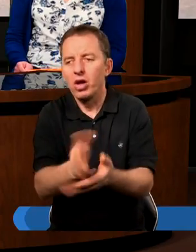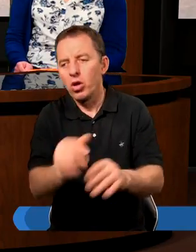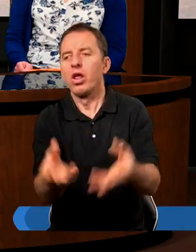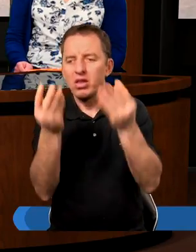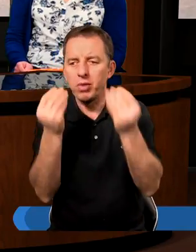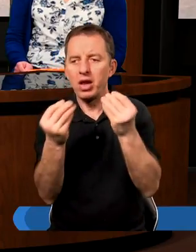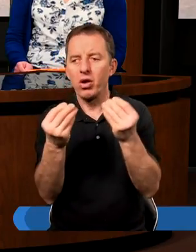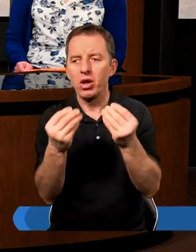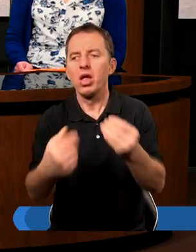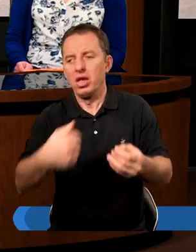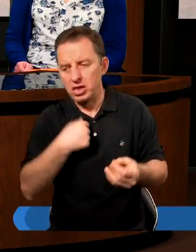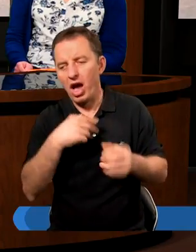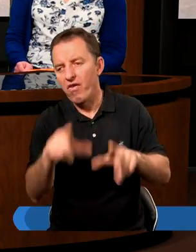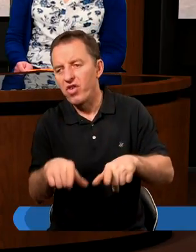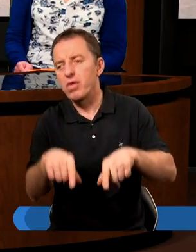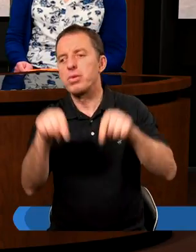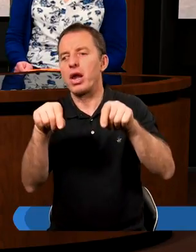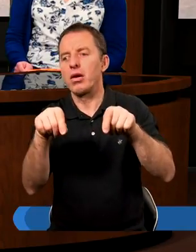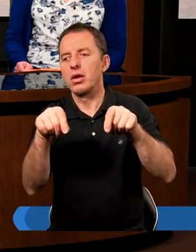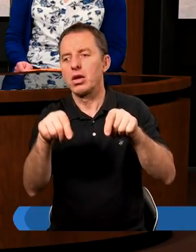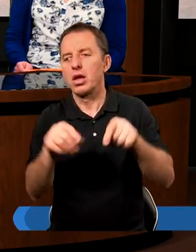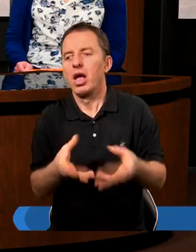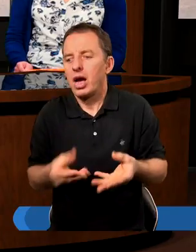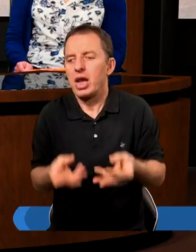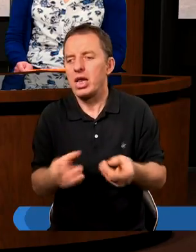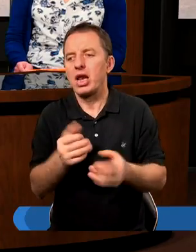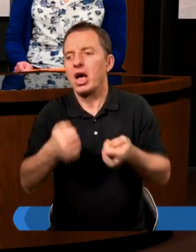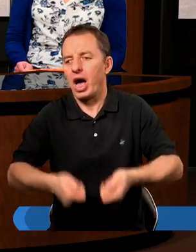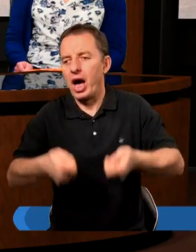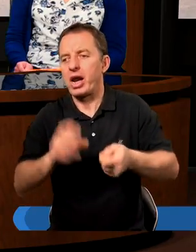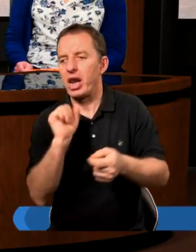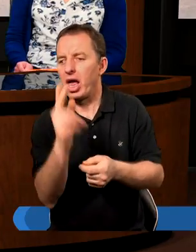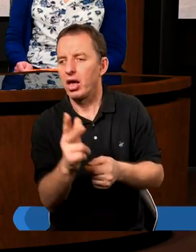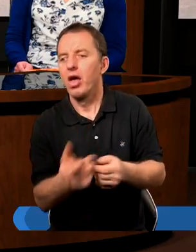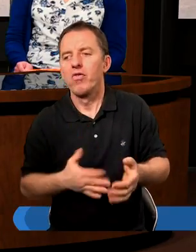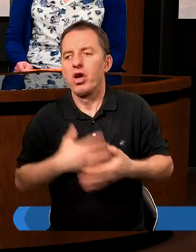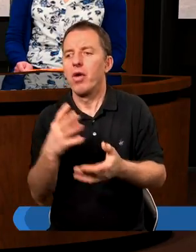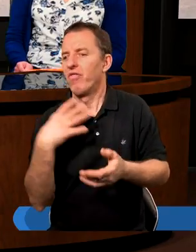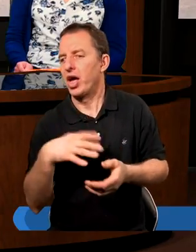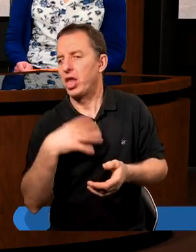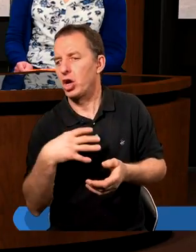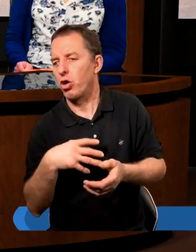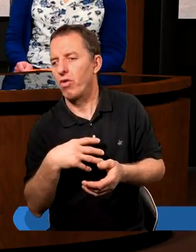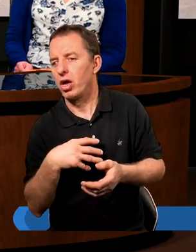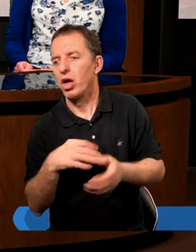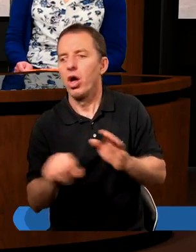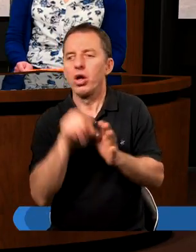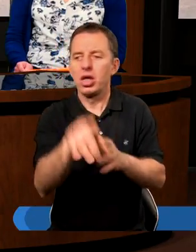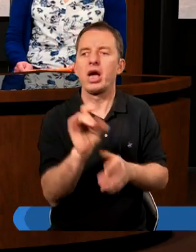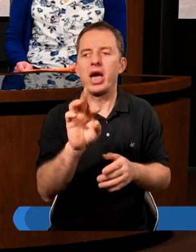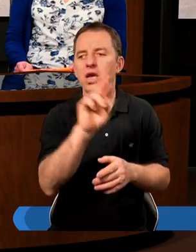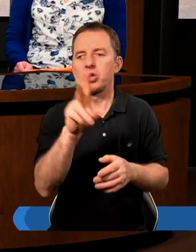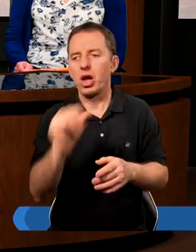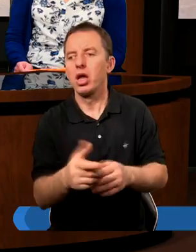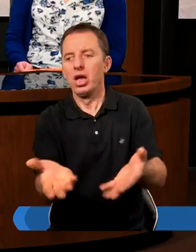wspaniałego, a ja wybieram gliniany garnek, który wydaje mi się o wiele bardziej wartościowy od tego